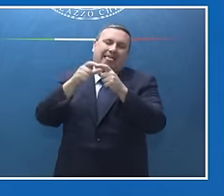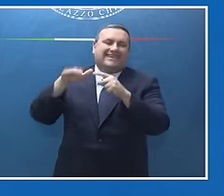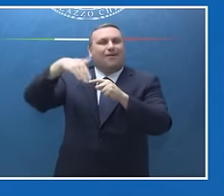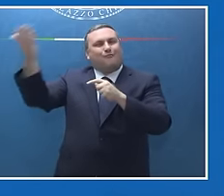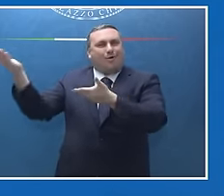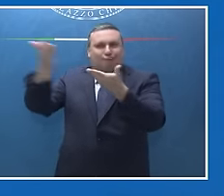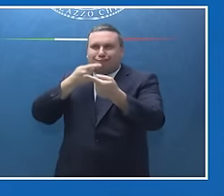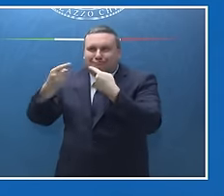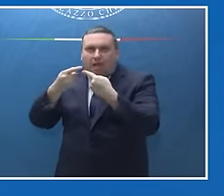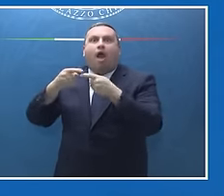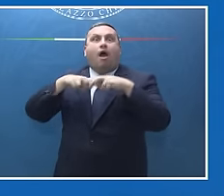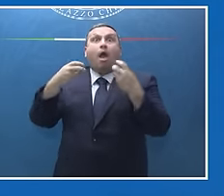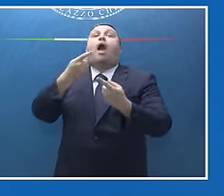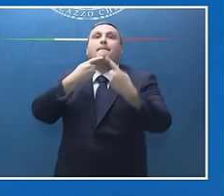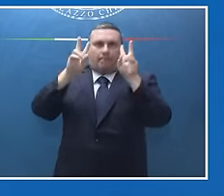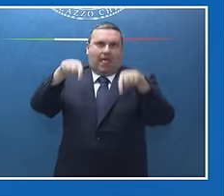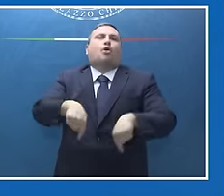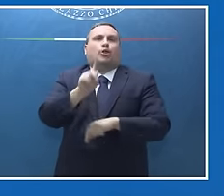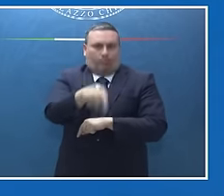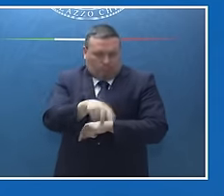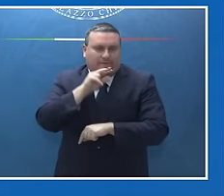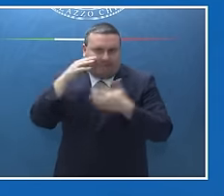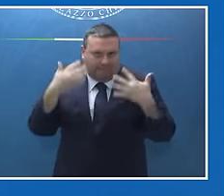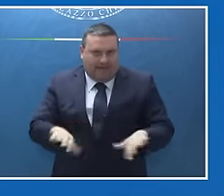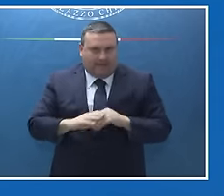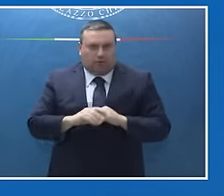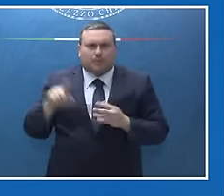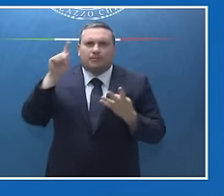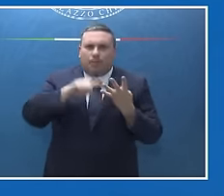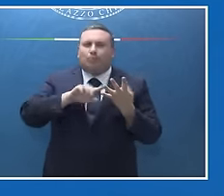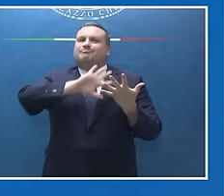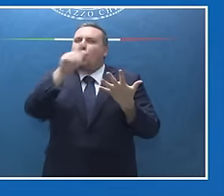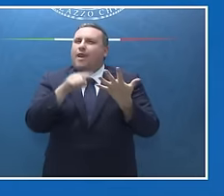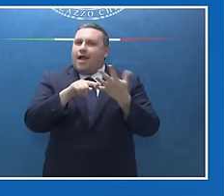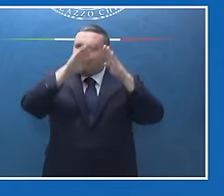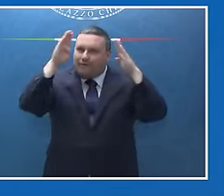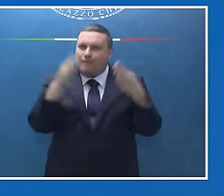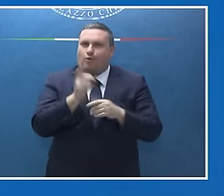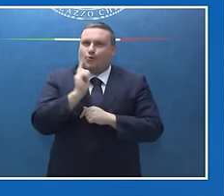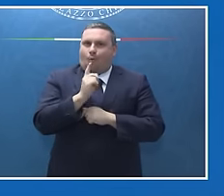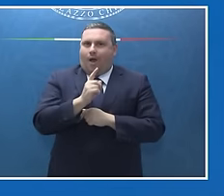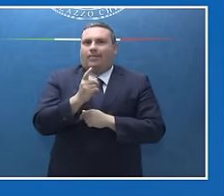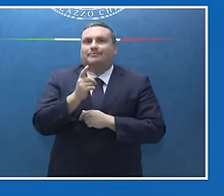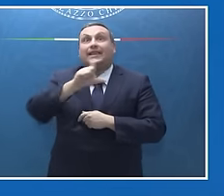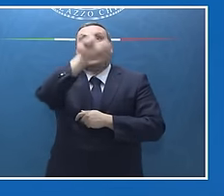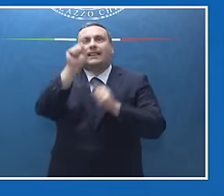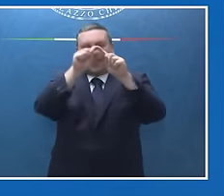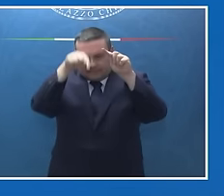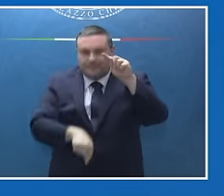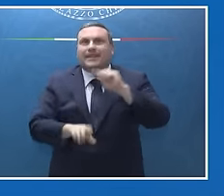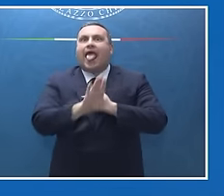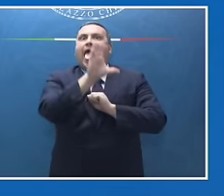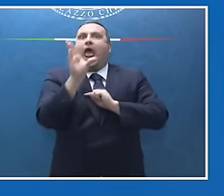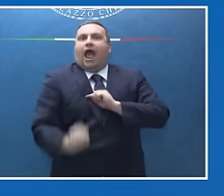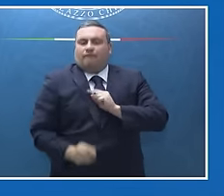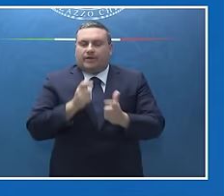un focus che ha caratterizzato la Presidenza italiana riguarda particolarmente il rapporto con il continente africano. Io